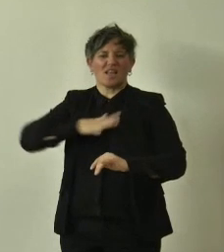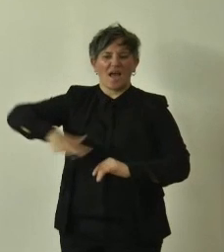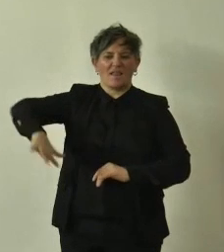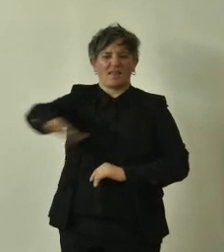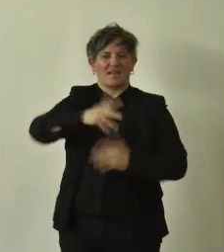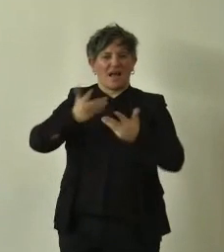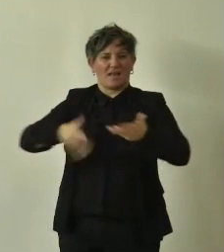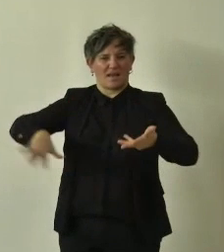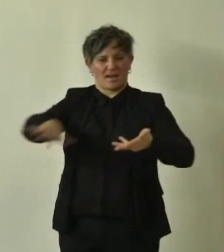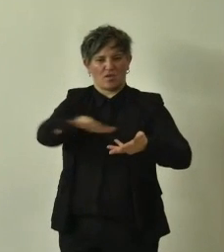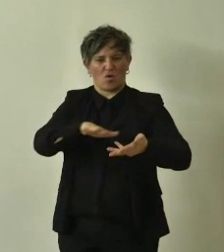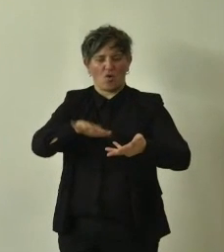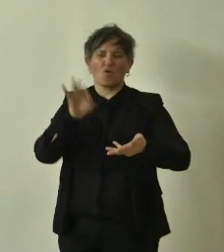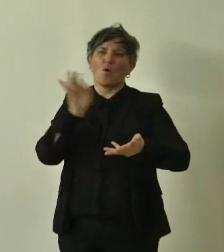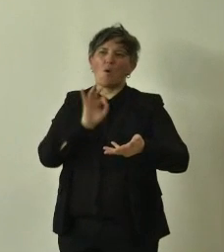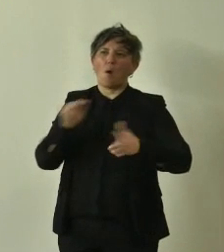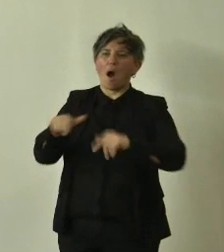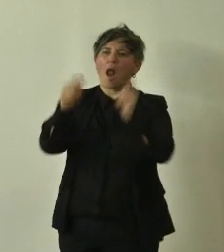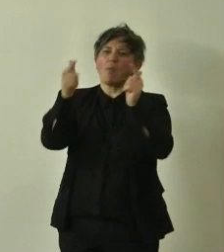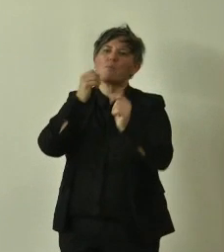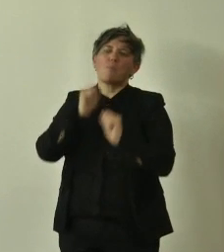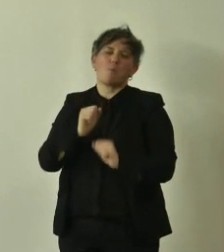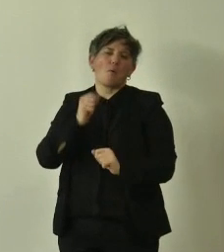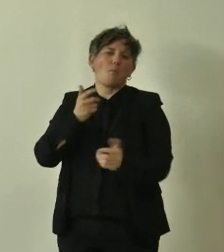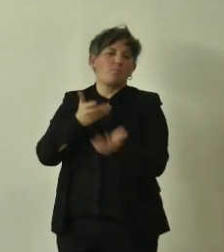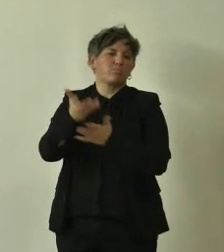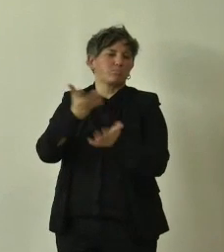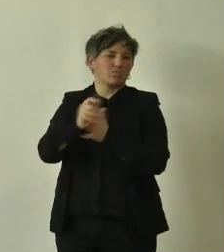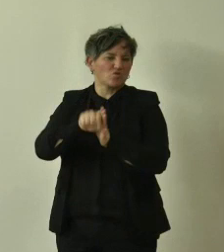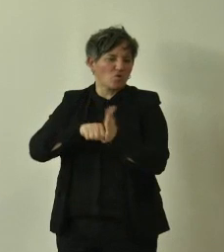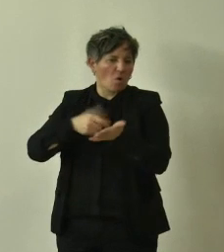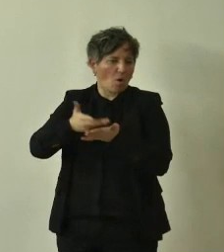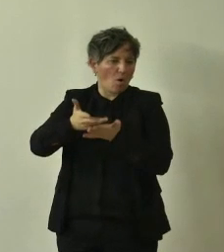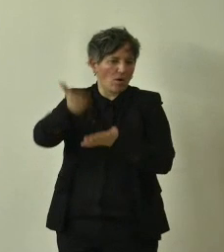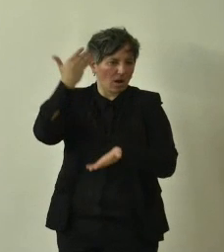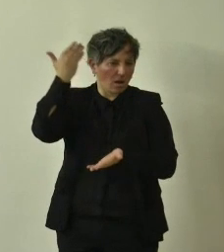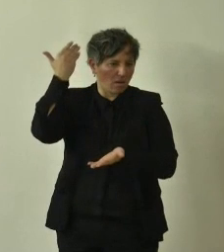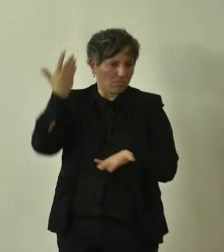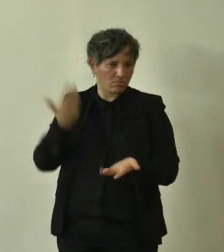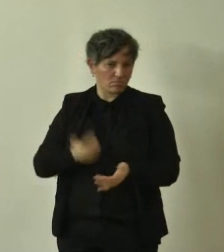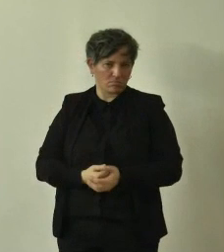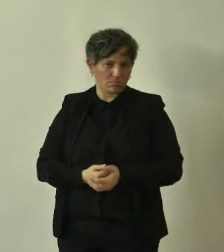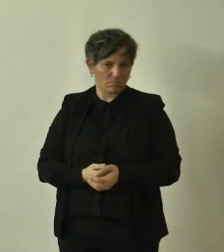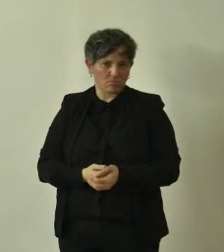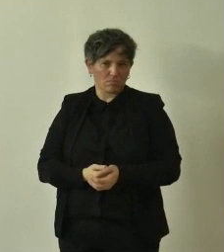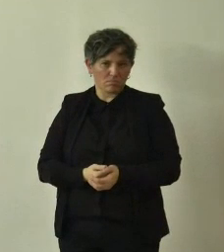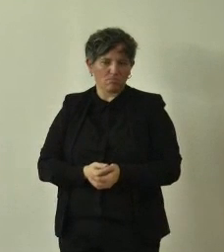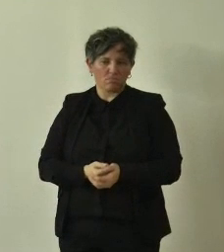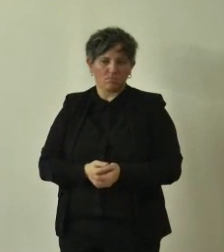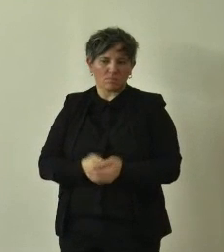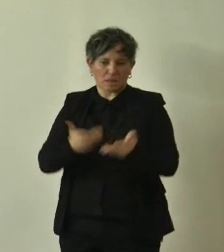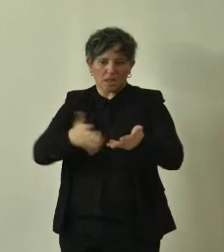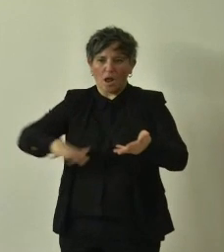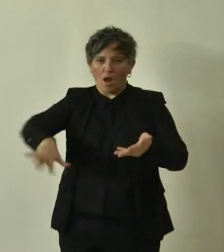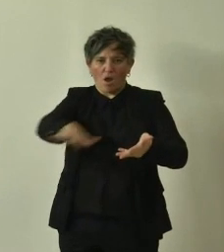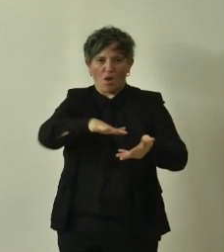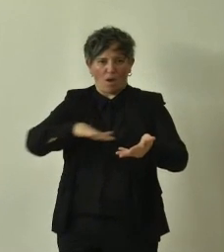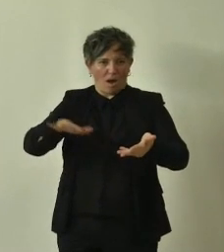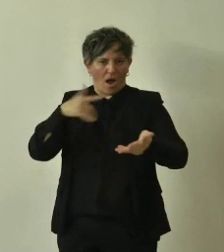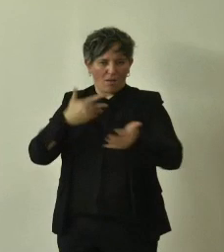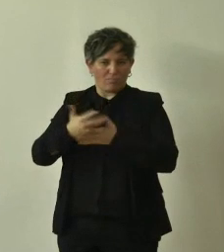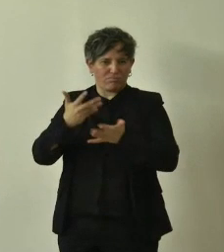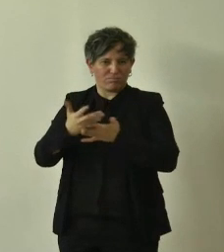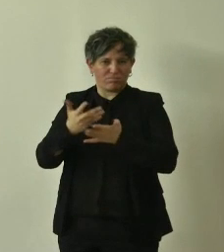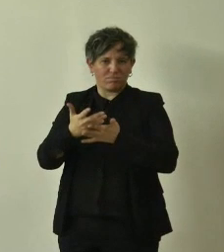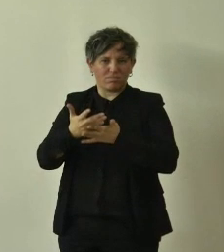rappresentano delle storie fondamentali importantissime per il territorio locale e quindi